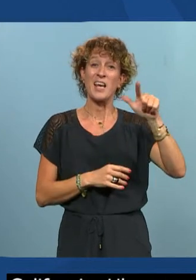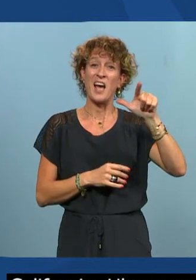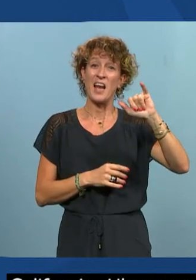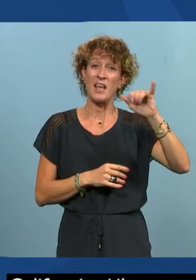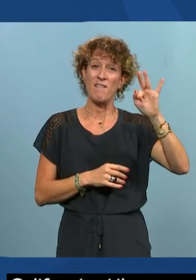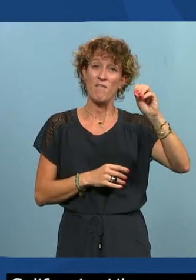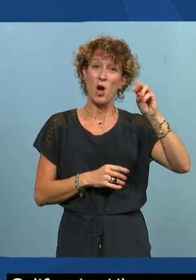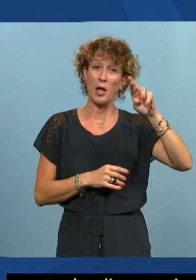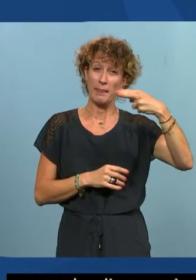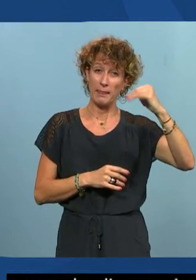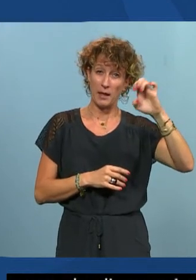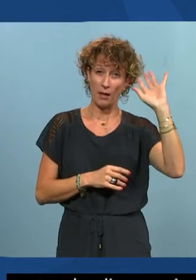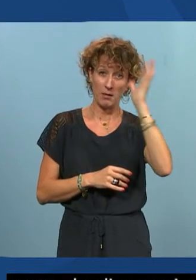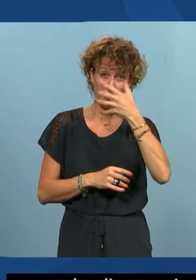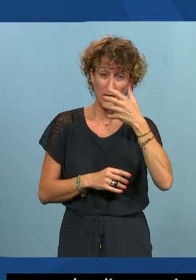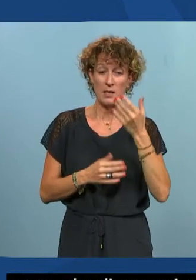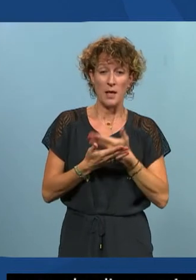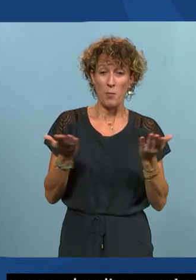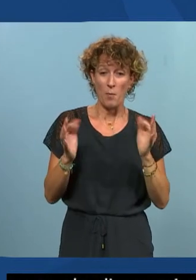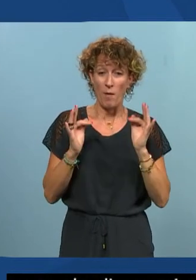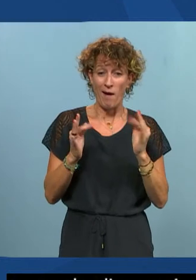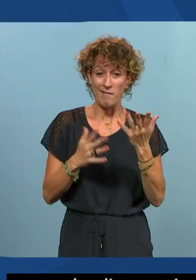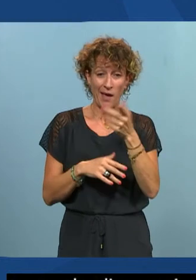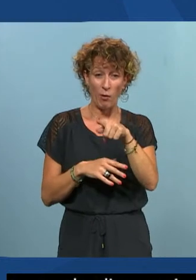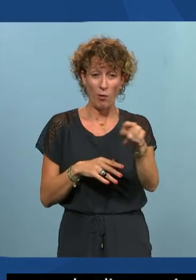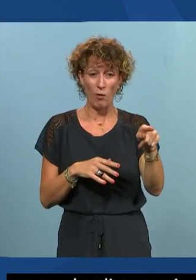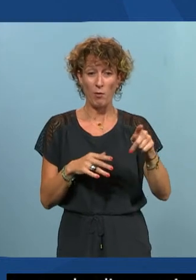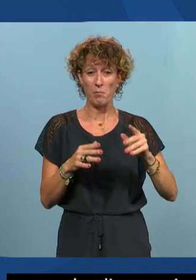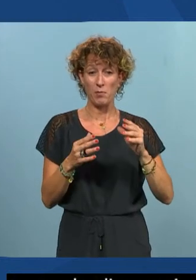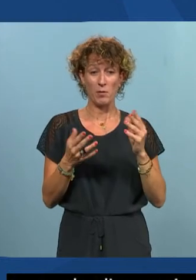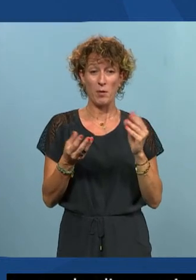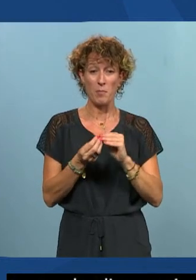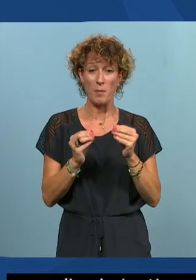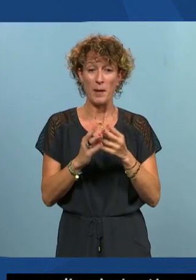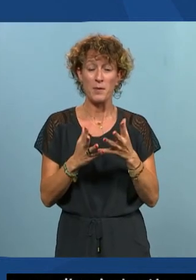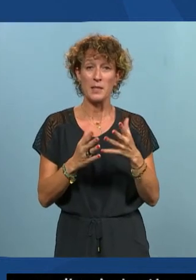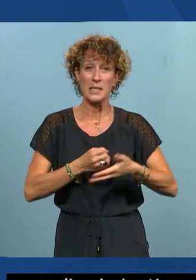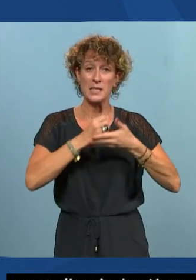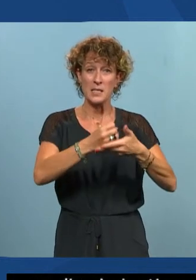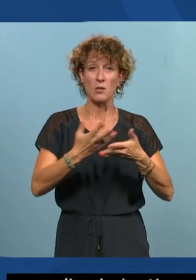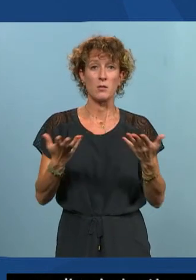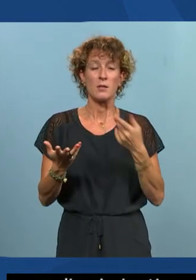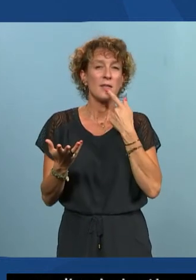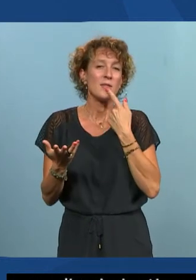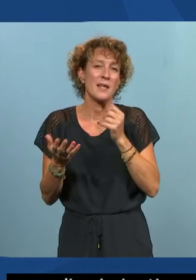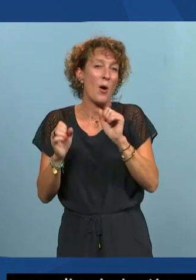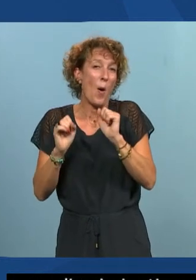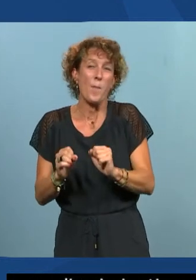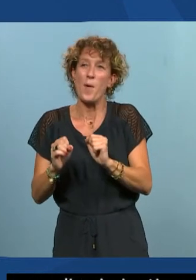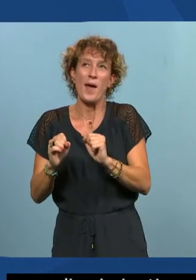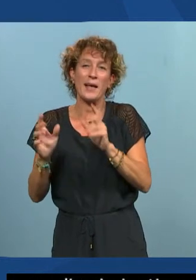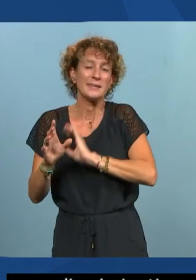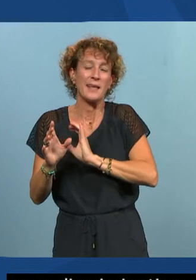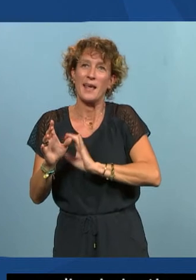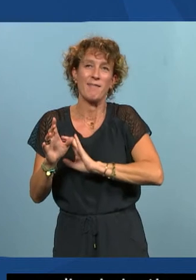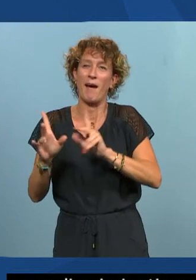lié à la présence d'un animal d'assistance et qu'est-ce que ça révèle ça veut dire qu'on peut avoir l'application mobile la plus accessible possible la plus respectueuse